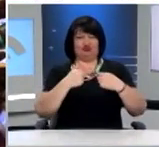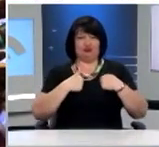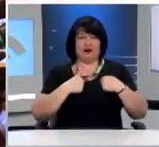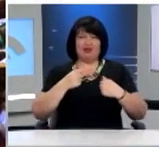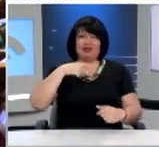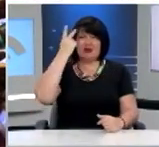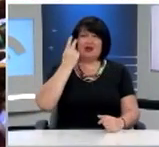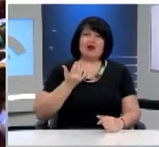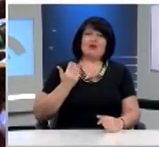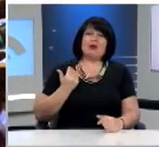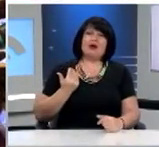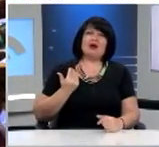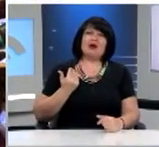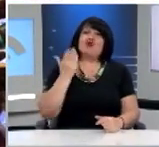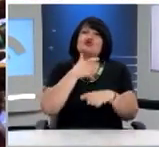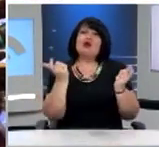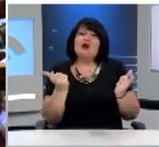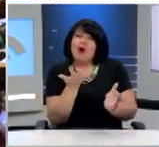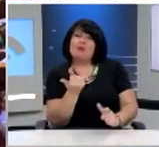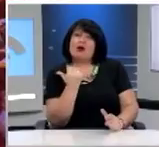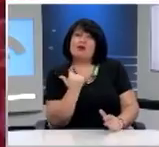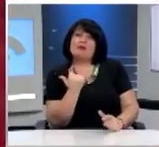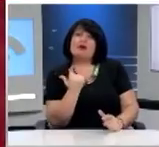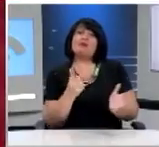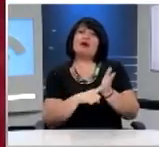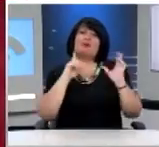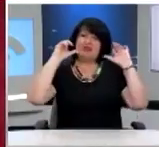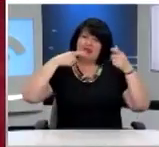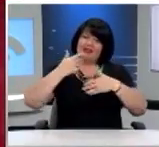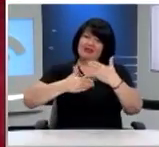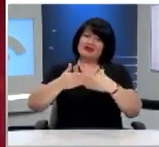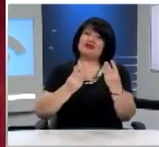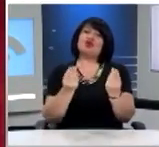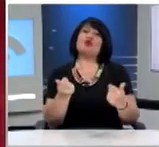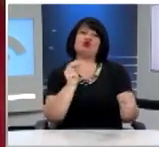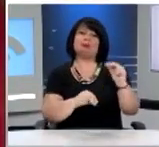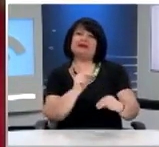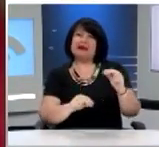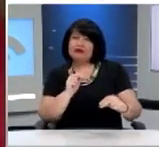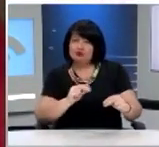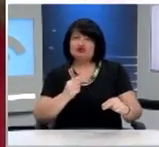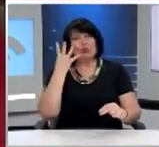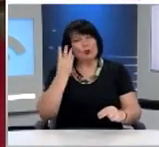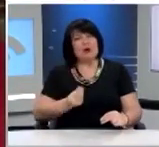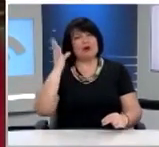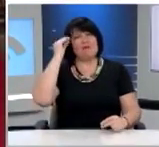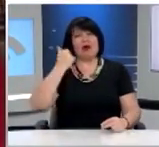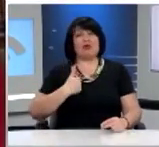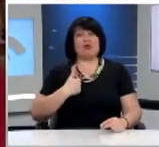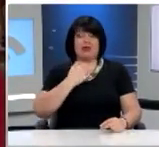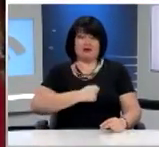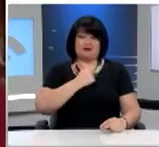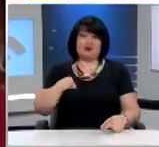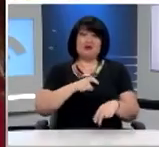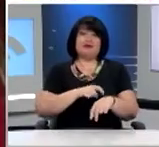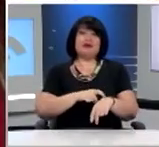δεν έχει ασκηφεί ήδη από το σχολείο μέσω των δημοκρατικών διαδικασιών, που προς το παρόν, δυστυχώς, φαντάζουν